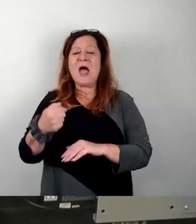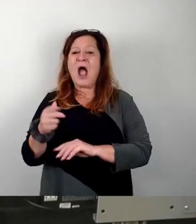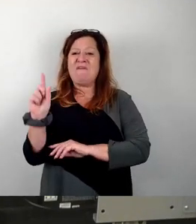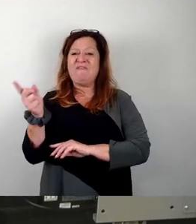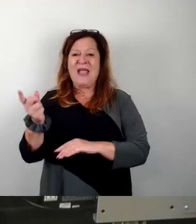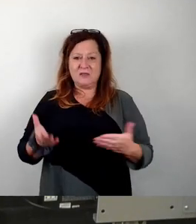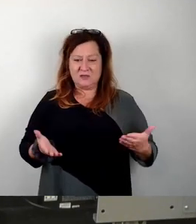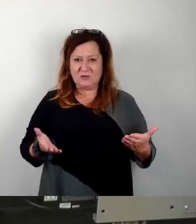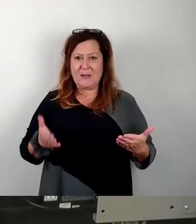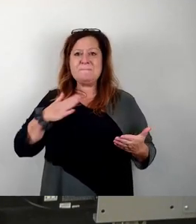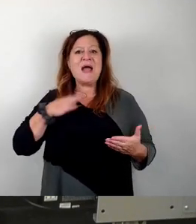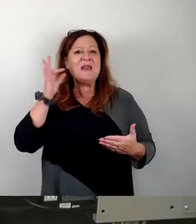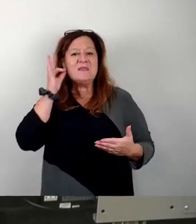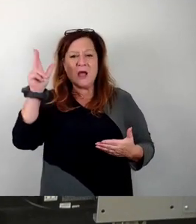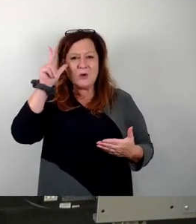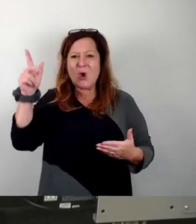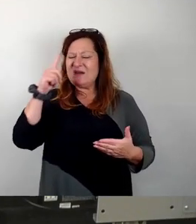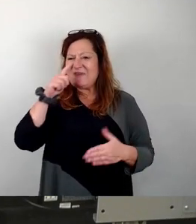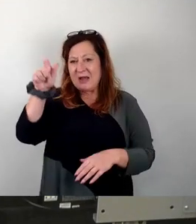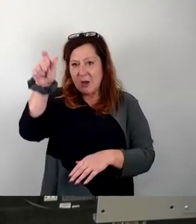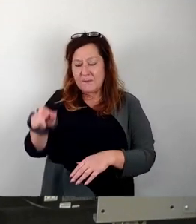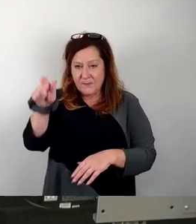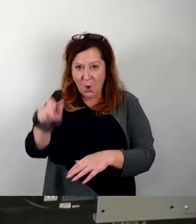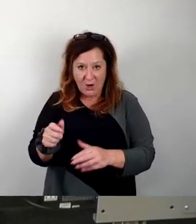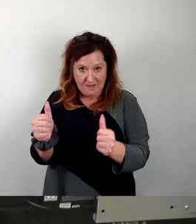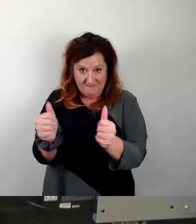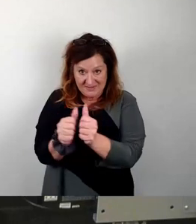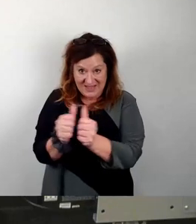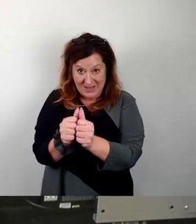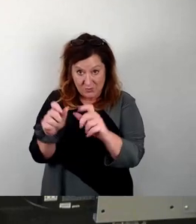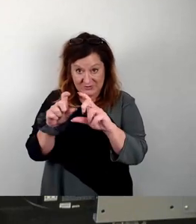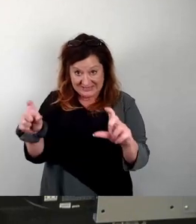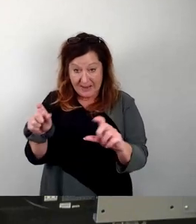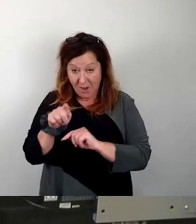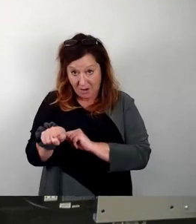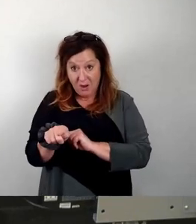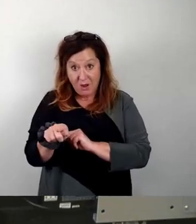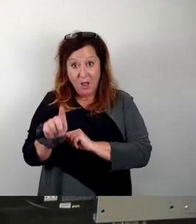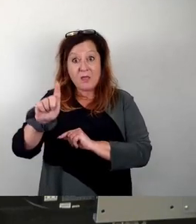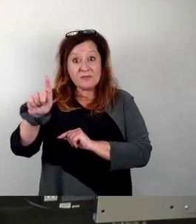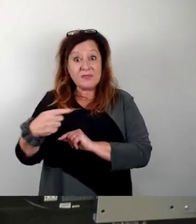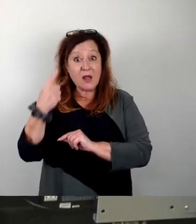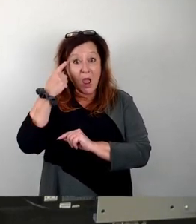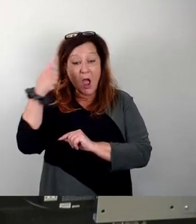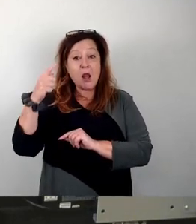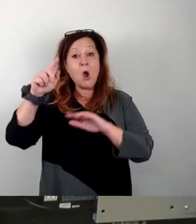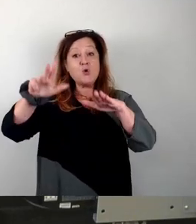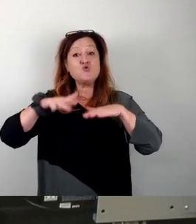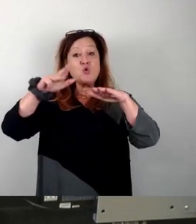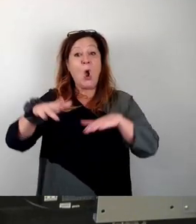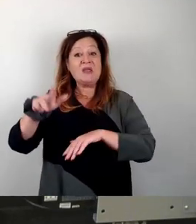Meine Damen und Herren, wenn wir über Bürgerbeteiligung reden, dann muss ich daran erinnern an den 19. April diesen Jahres.